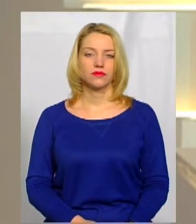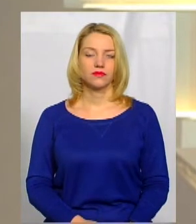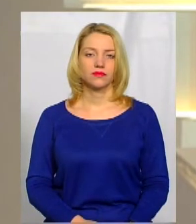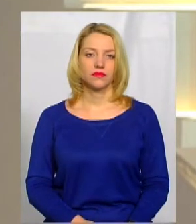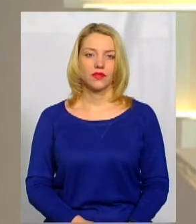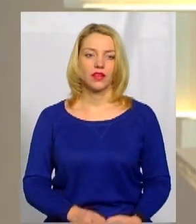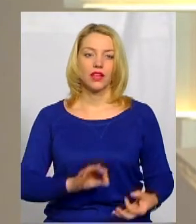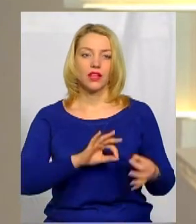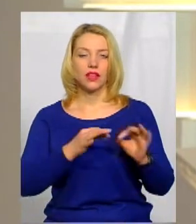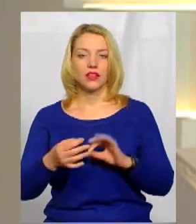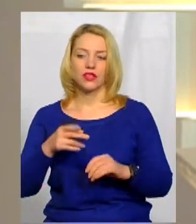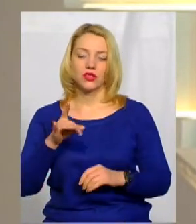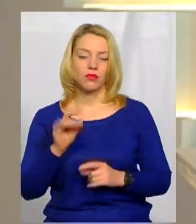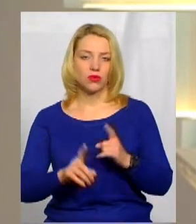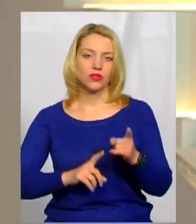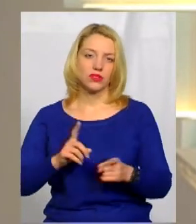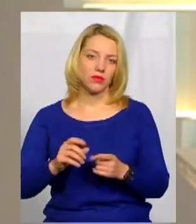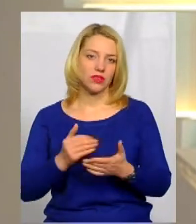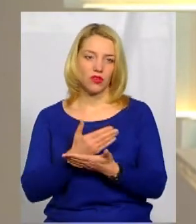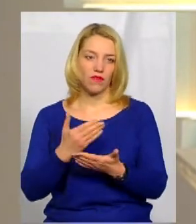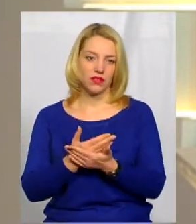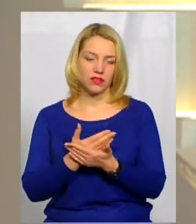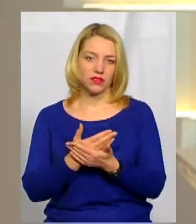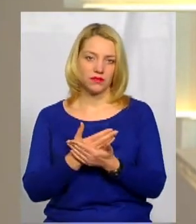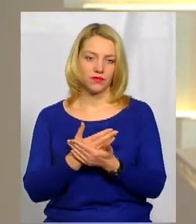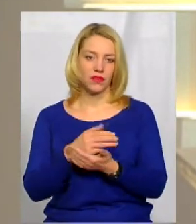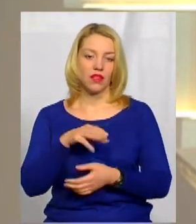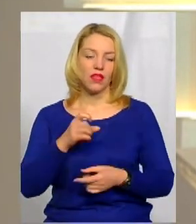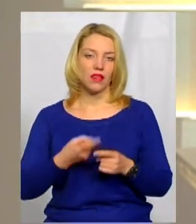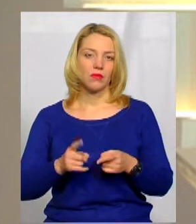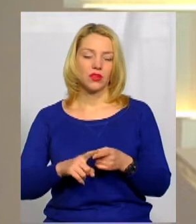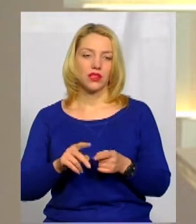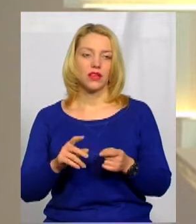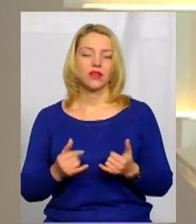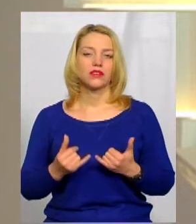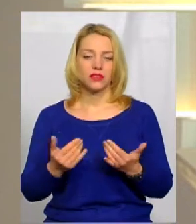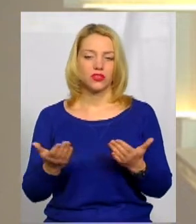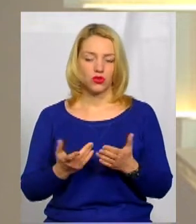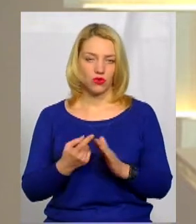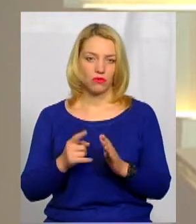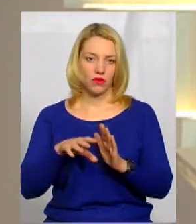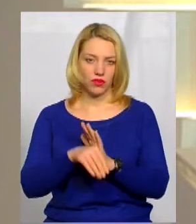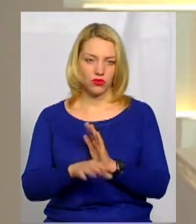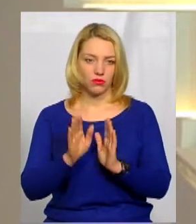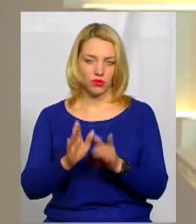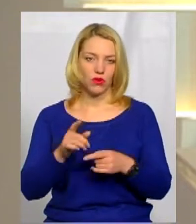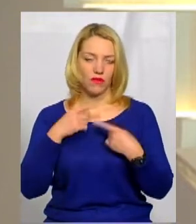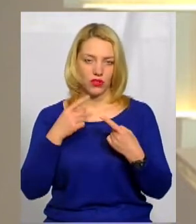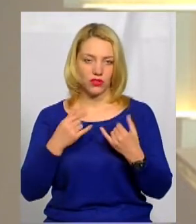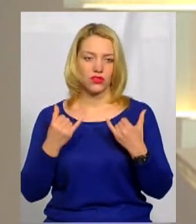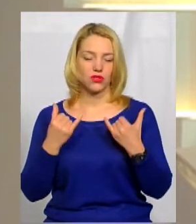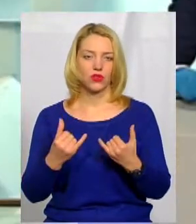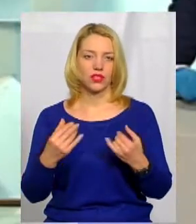Детальніше про зміни інновації та про те, для чого їх запроваджують, будемо говорити